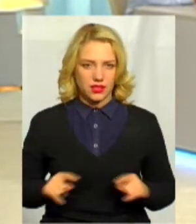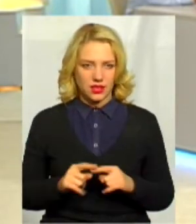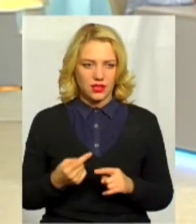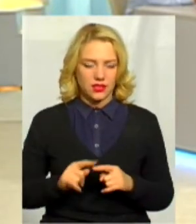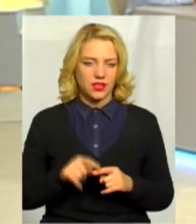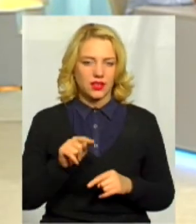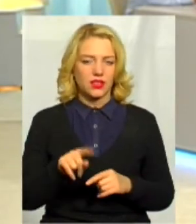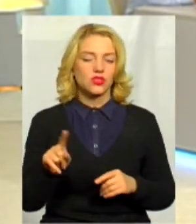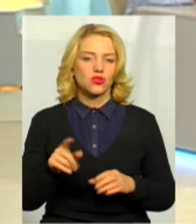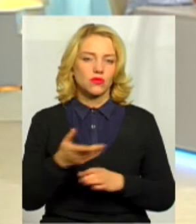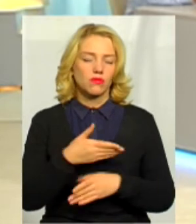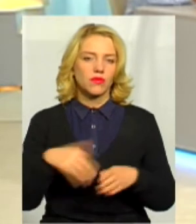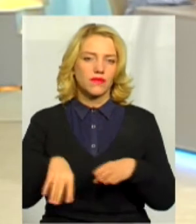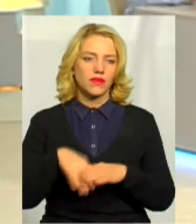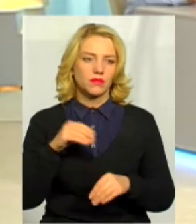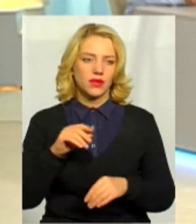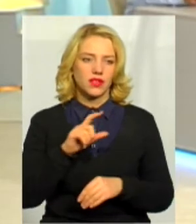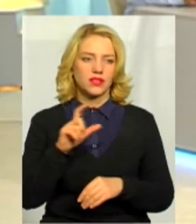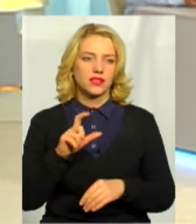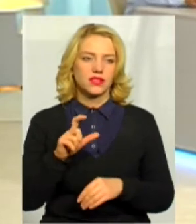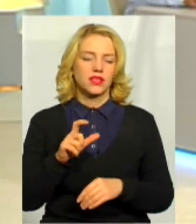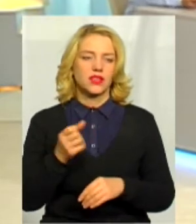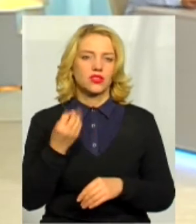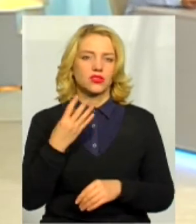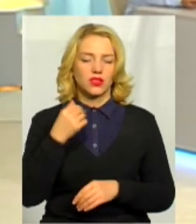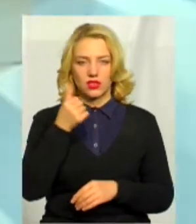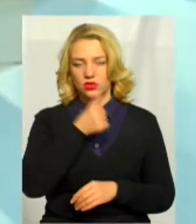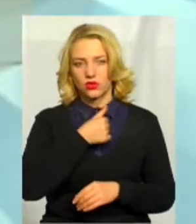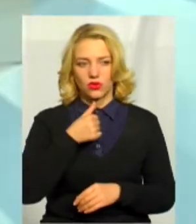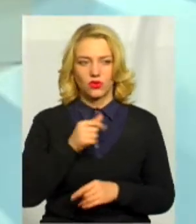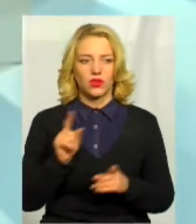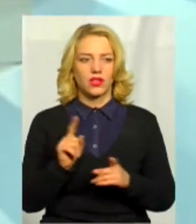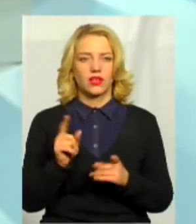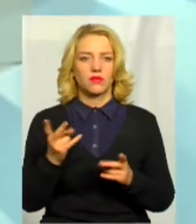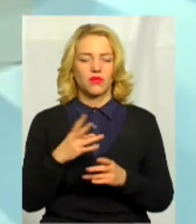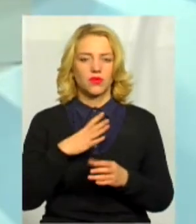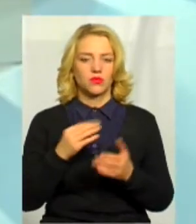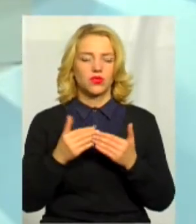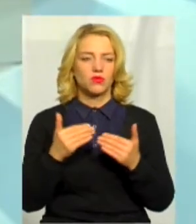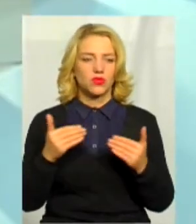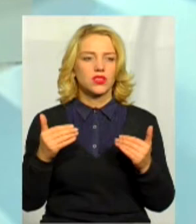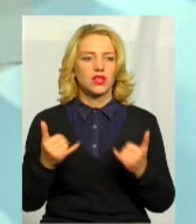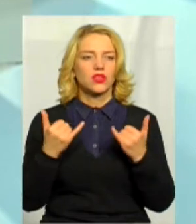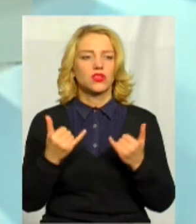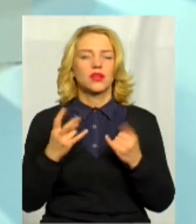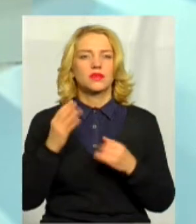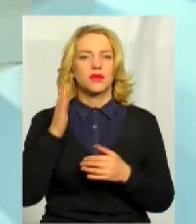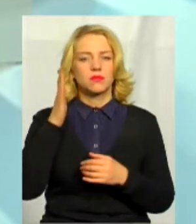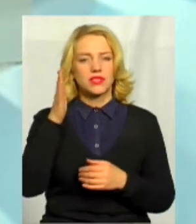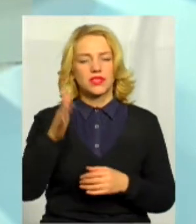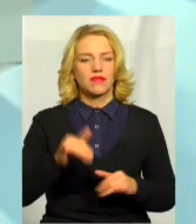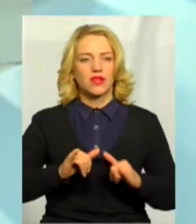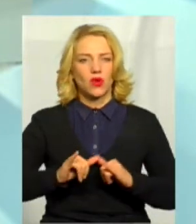2014 року. Яким має бути музей з сучасністю, з перспективи